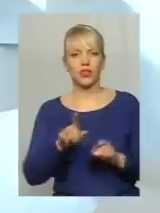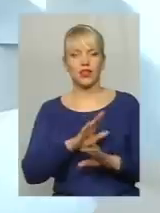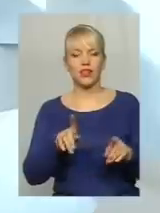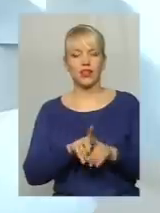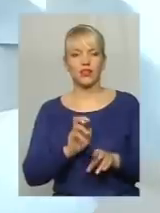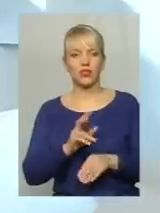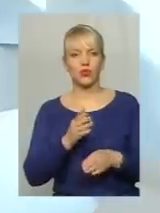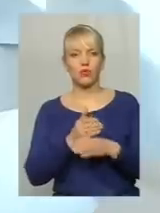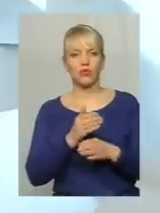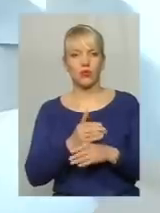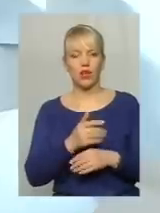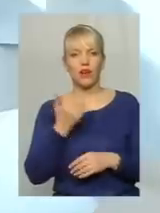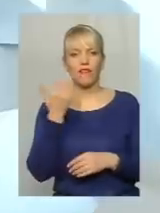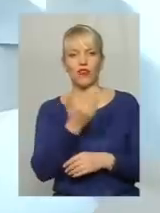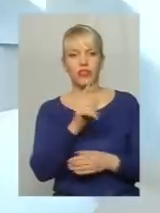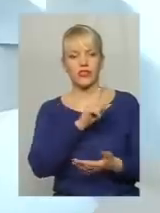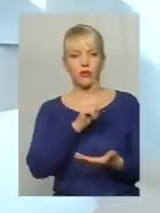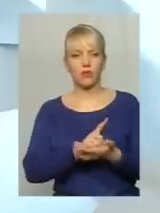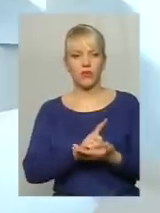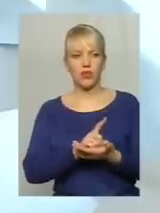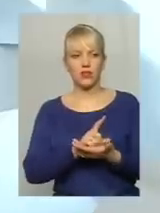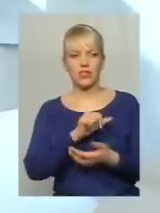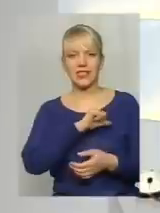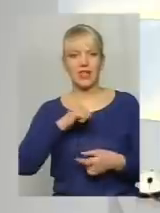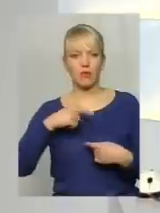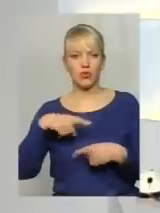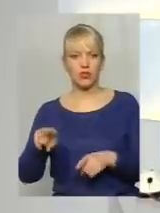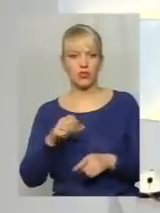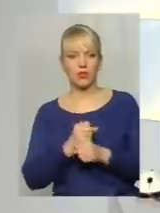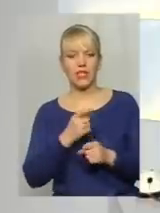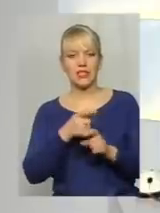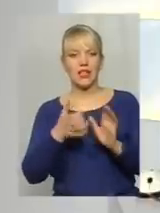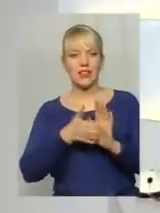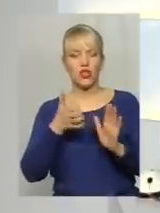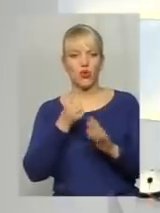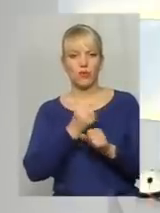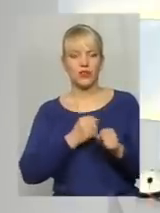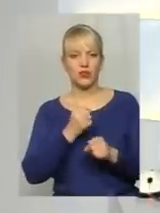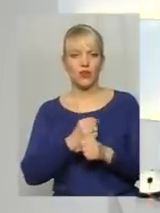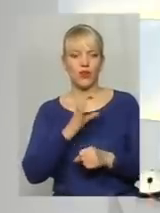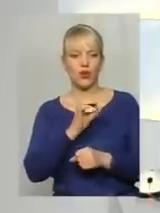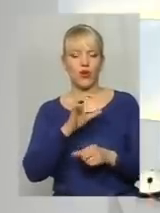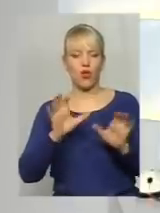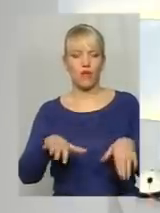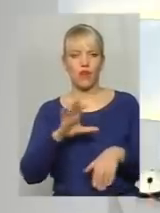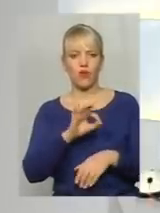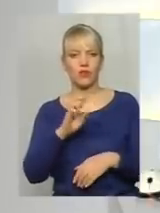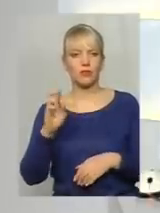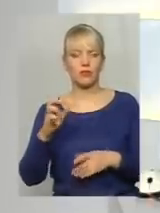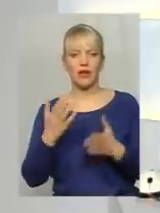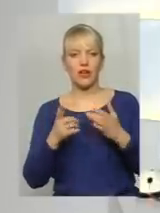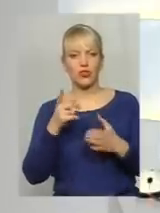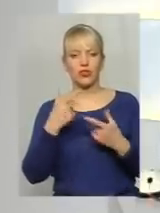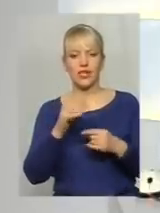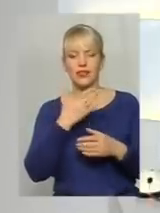допомога, вони зобов'язані це виконувати самостійно. Це не допрацьовує ОСББ, якщо надає таких послуг. десь голова ОСББ, якщо десь вони не